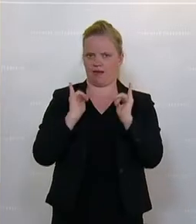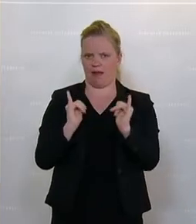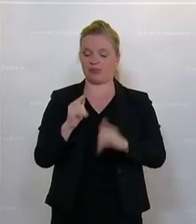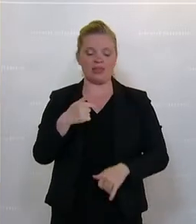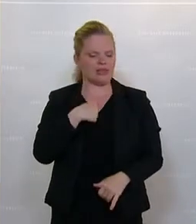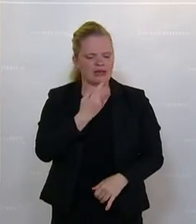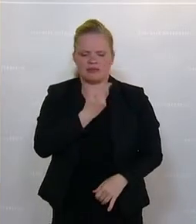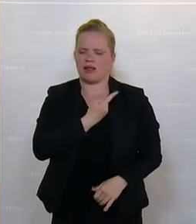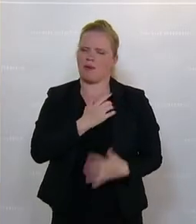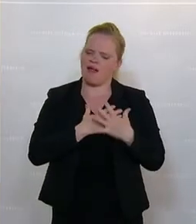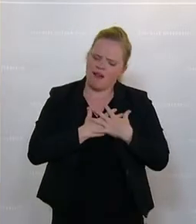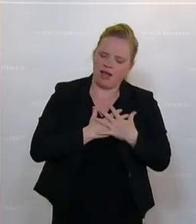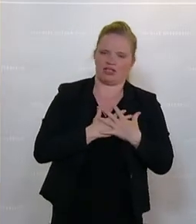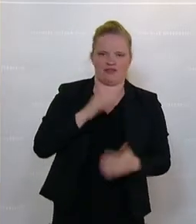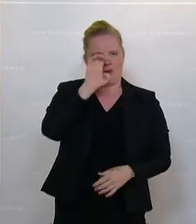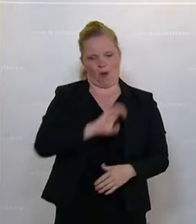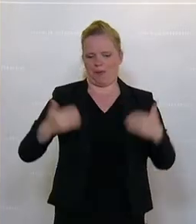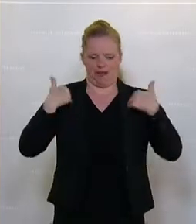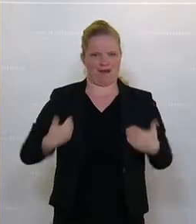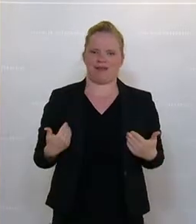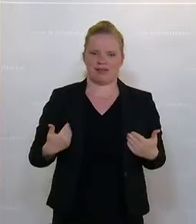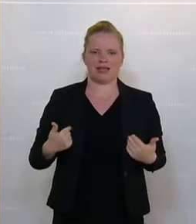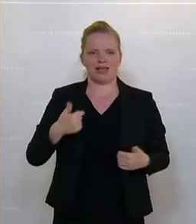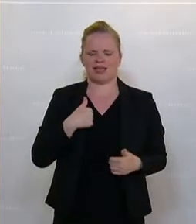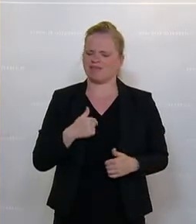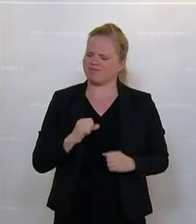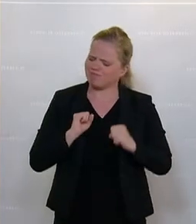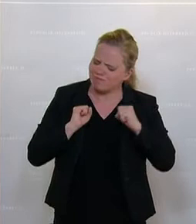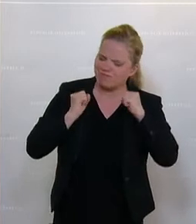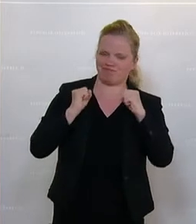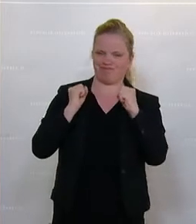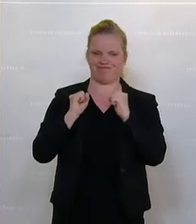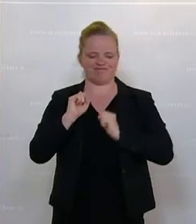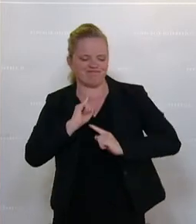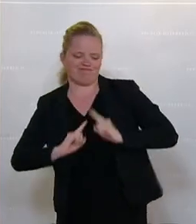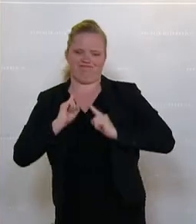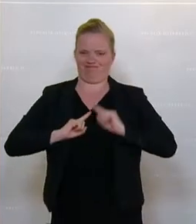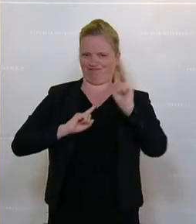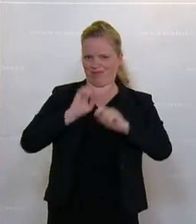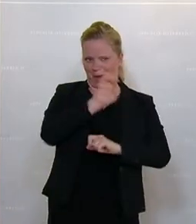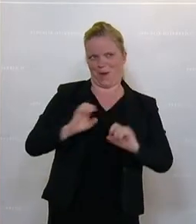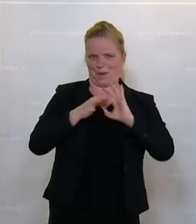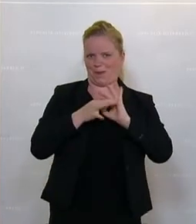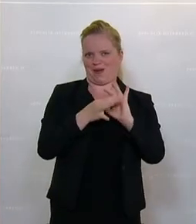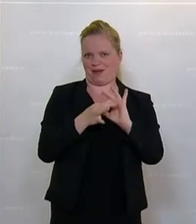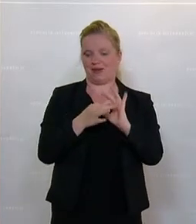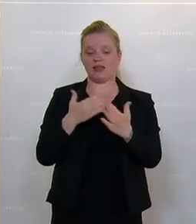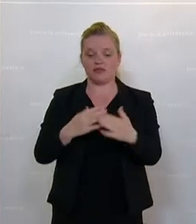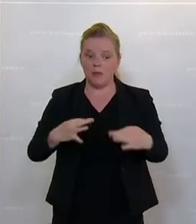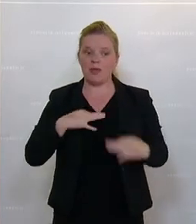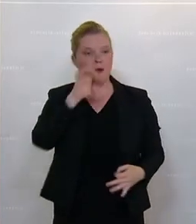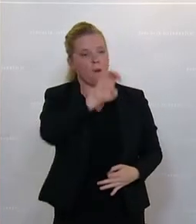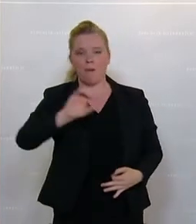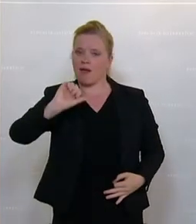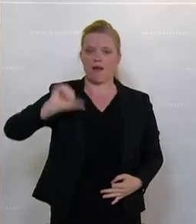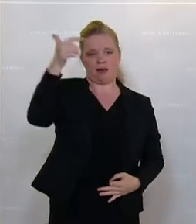Ich bin eine leidenschaftliche Europäerin, ich bin eine glühende, eine brennende Europäerin. Und auch für mich steht Europa an